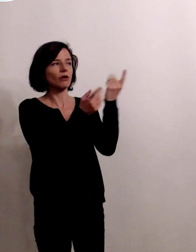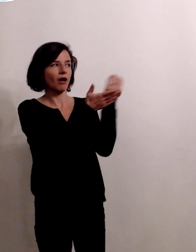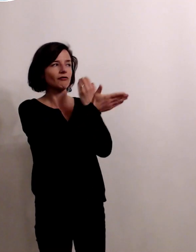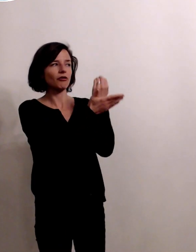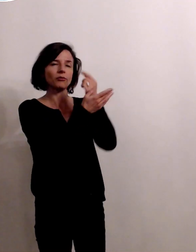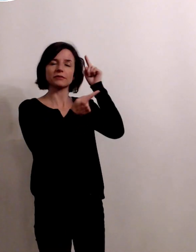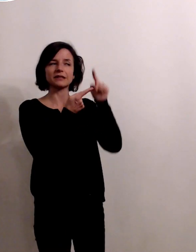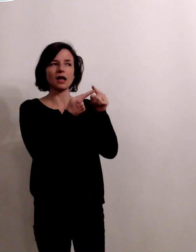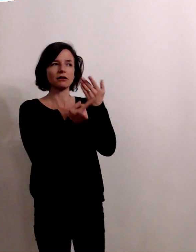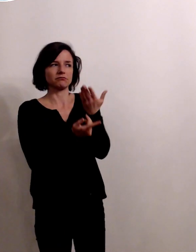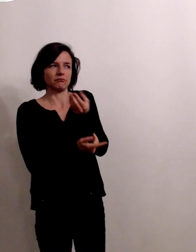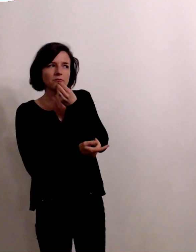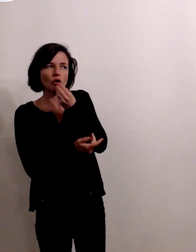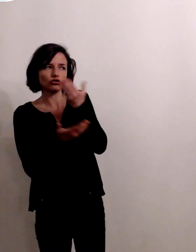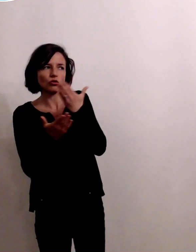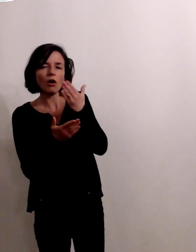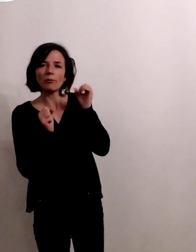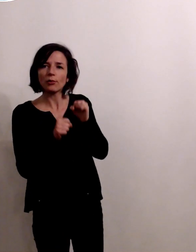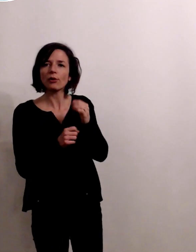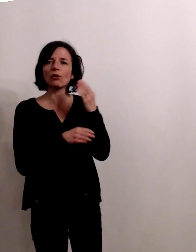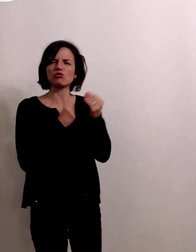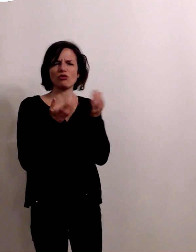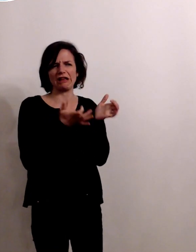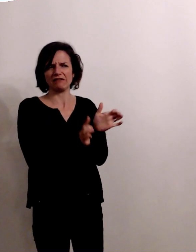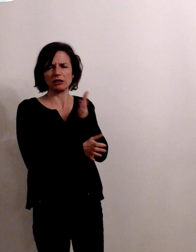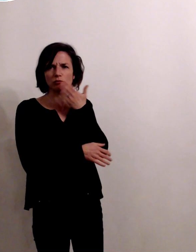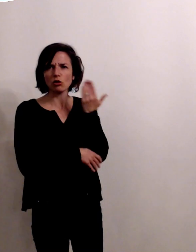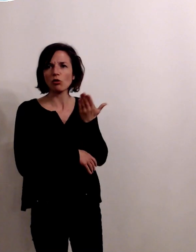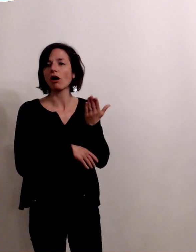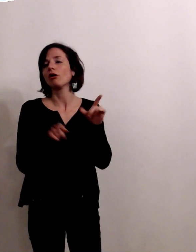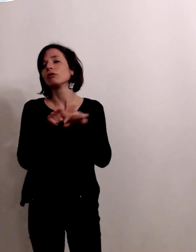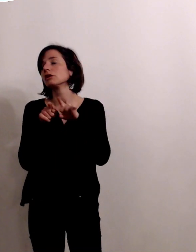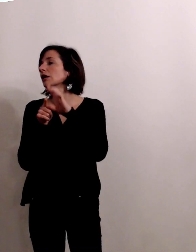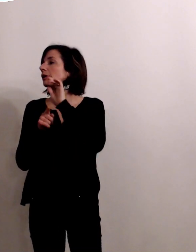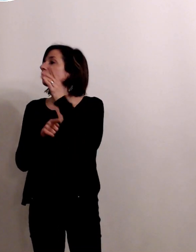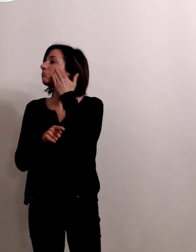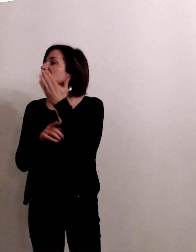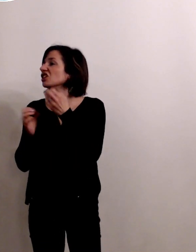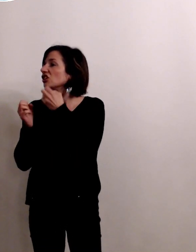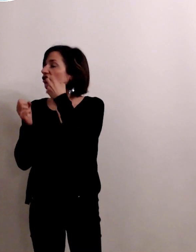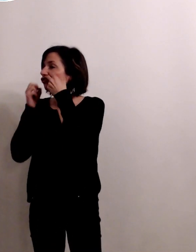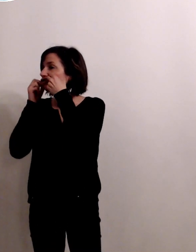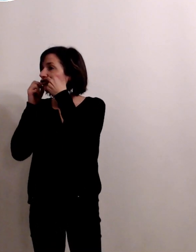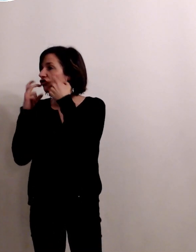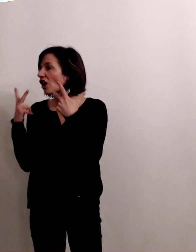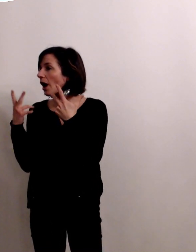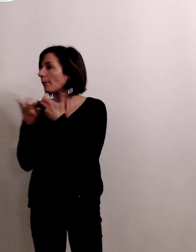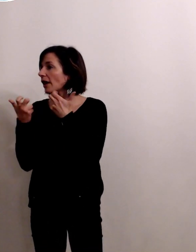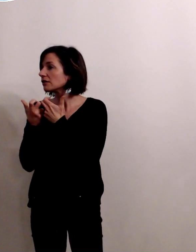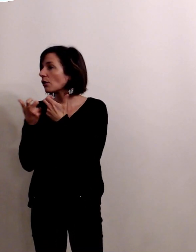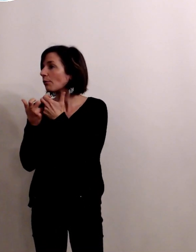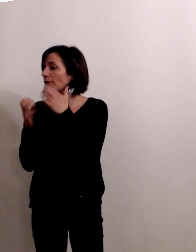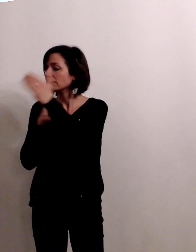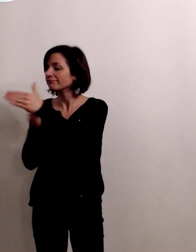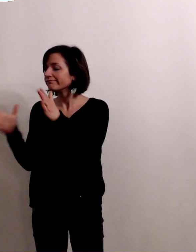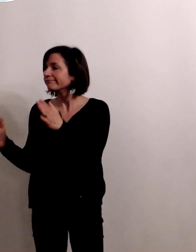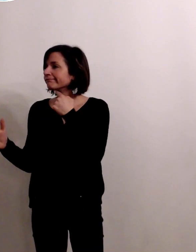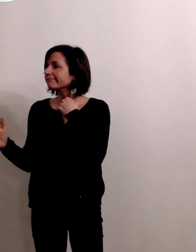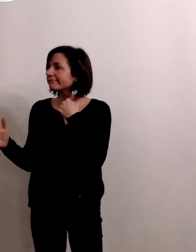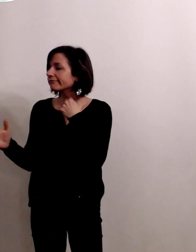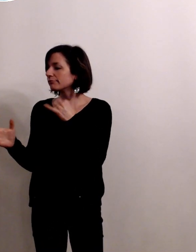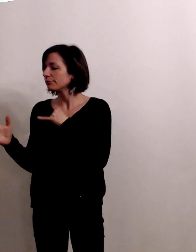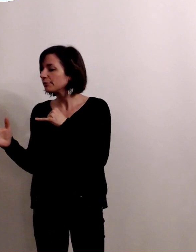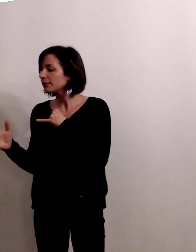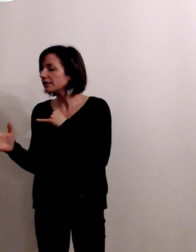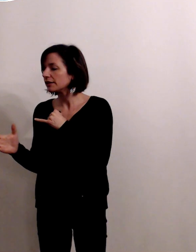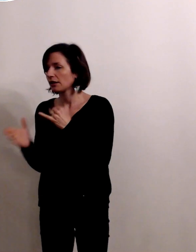voilà en effet on vous conseille évidemment si vous avez un chat de porter des gants pour vous occuper de la litière il y a un certain nombre si